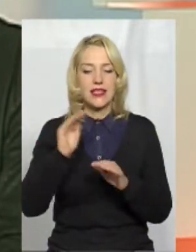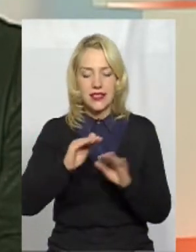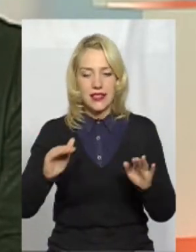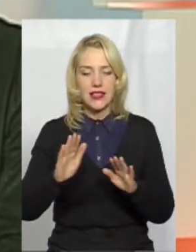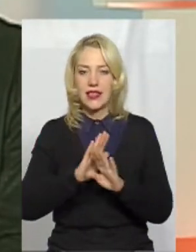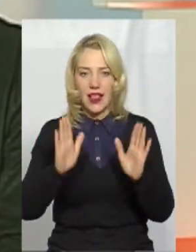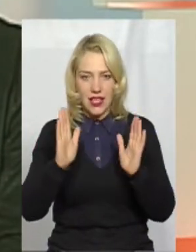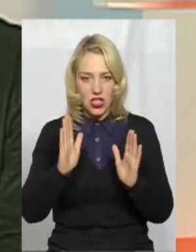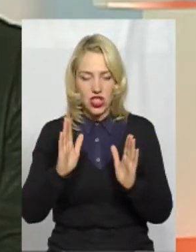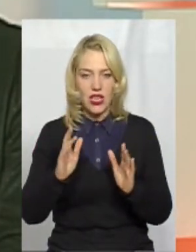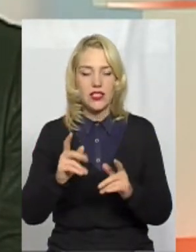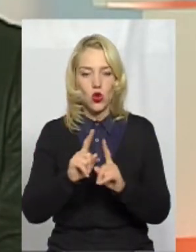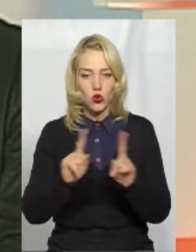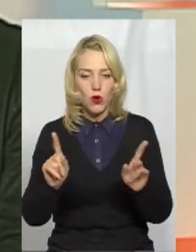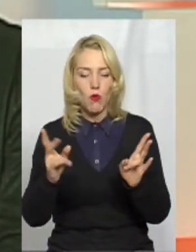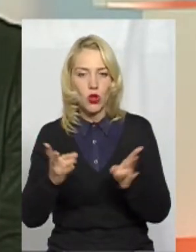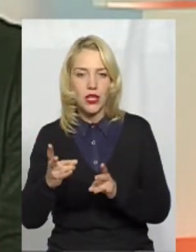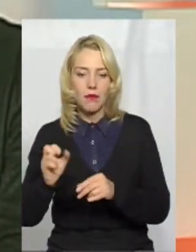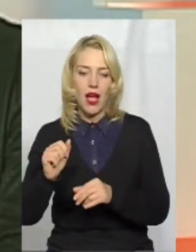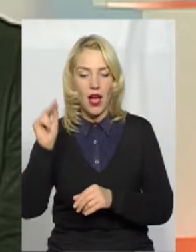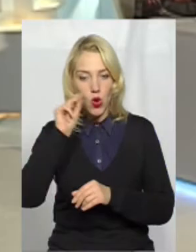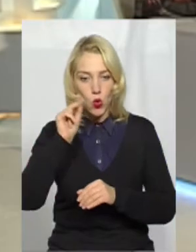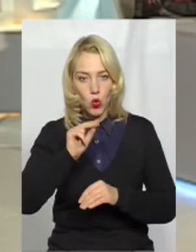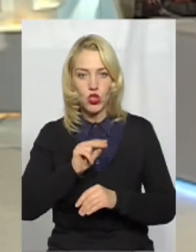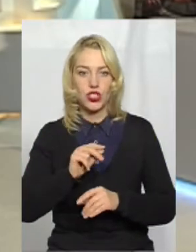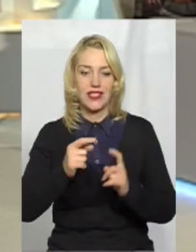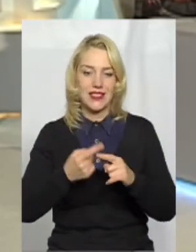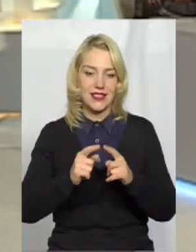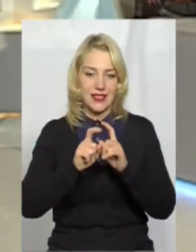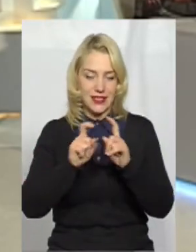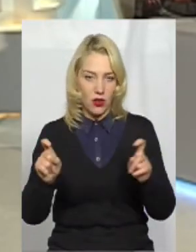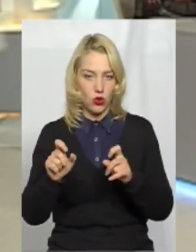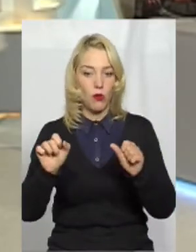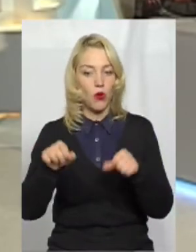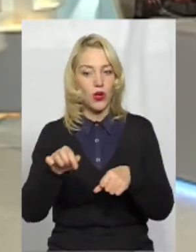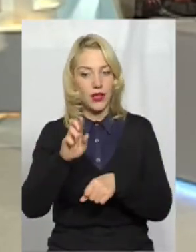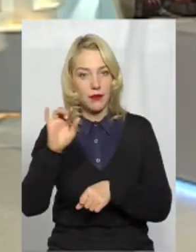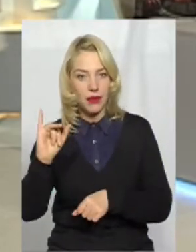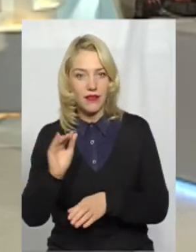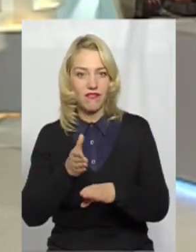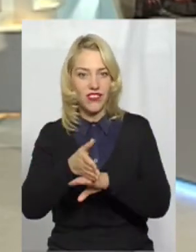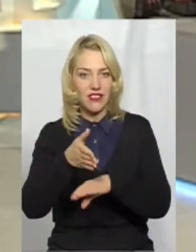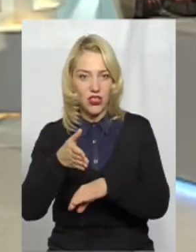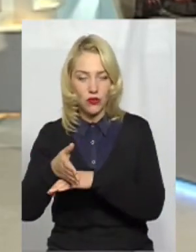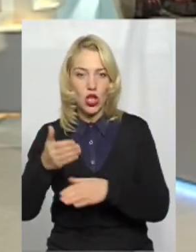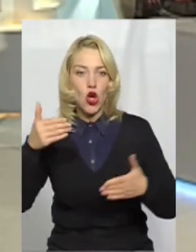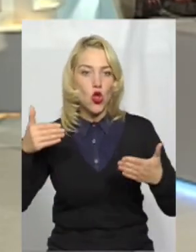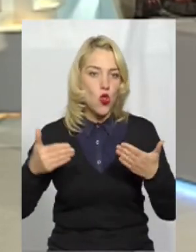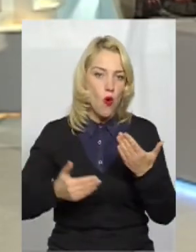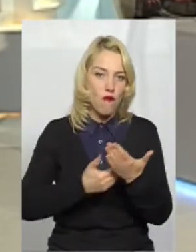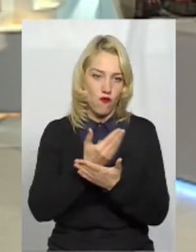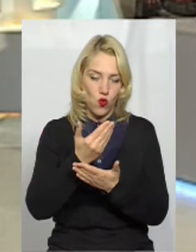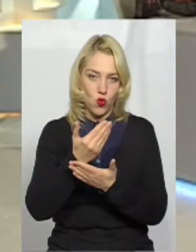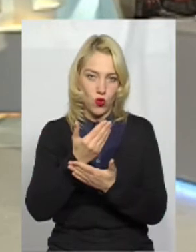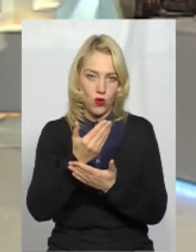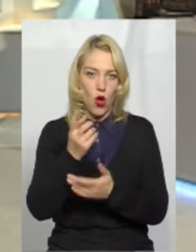але й учні закладу могли відвідувати нову, оновлену,